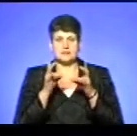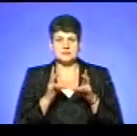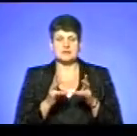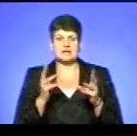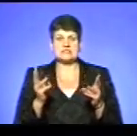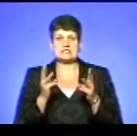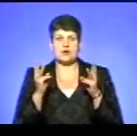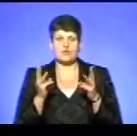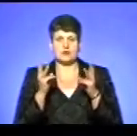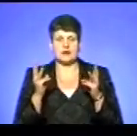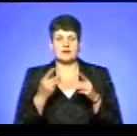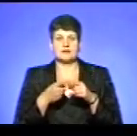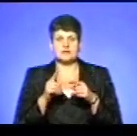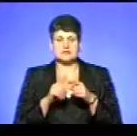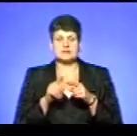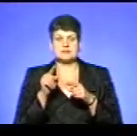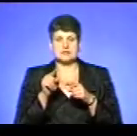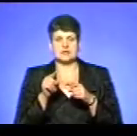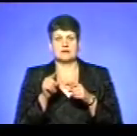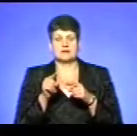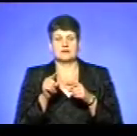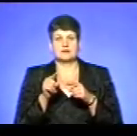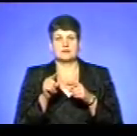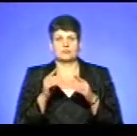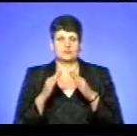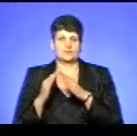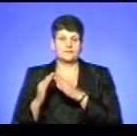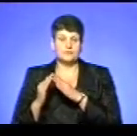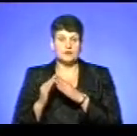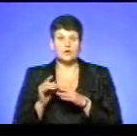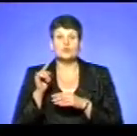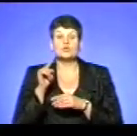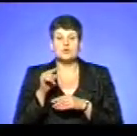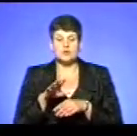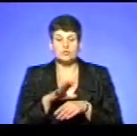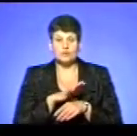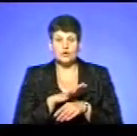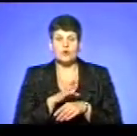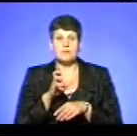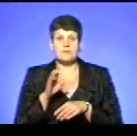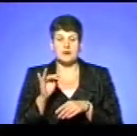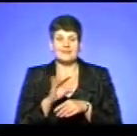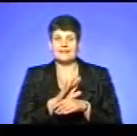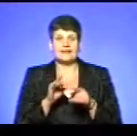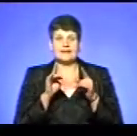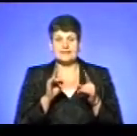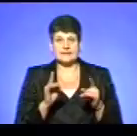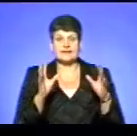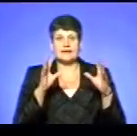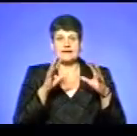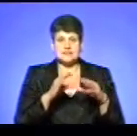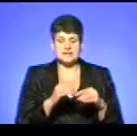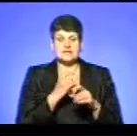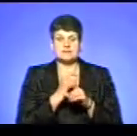загоранні, в самозайманні цих і перекидання вогню на ці житлові будинки. Тоді ми стикнулися з тим, що нам не тільки треба було б гасити